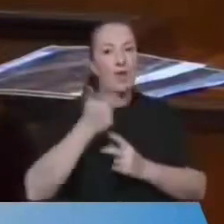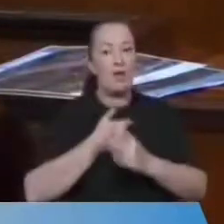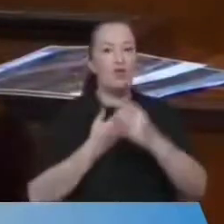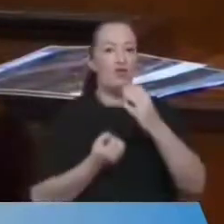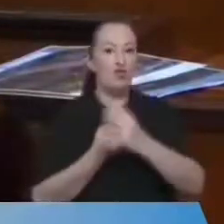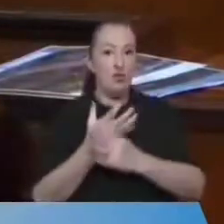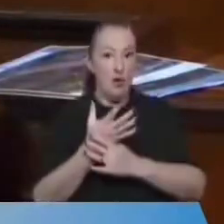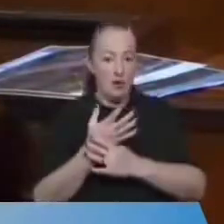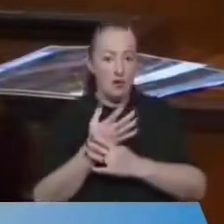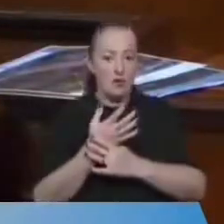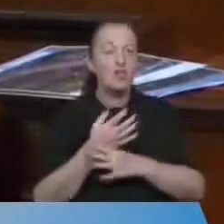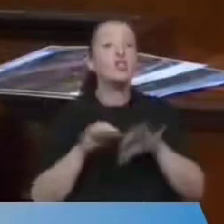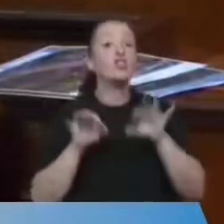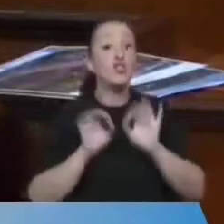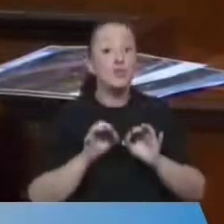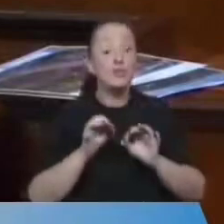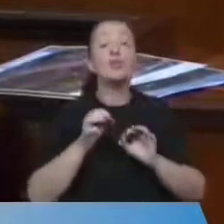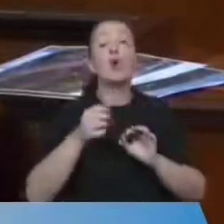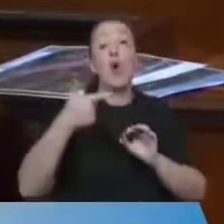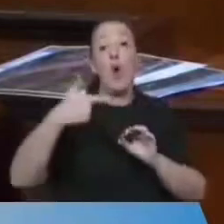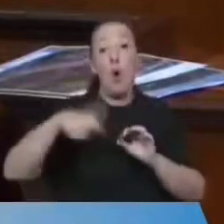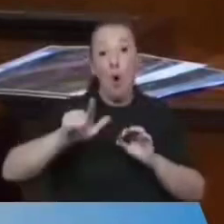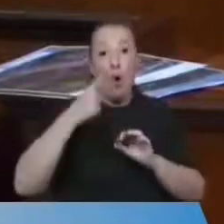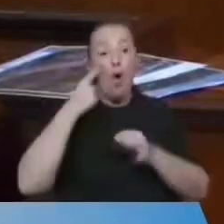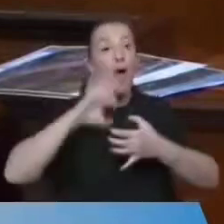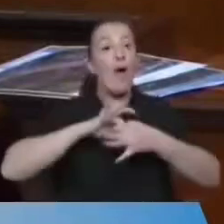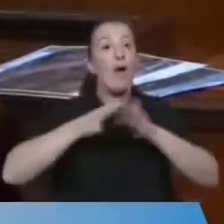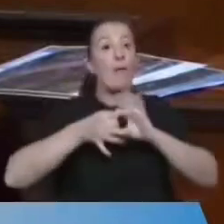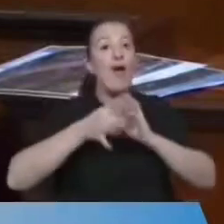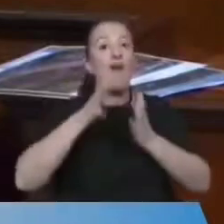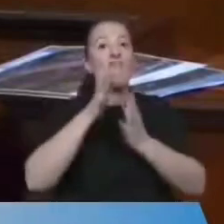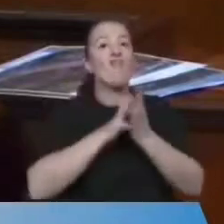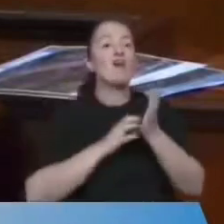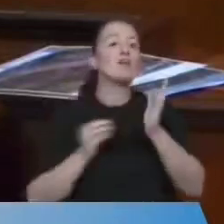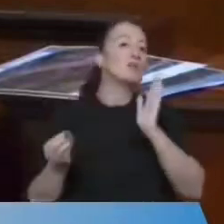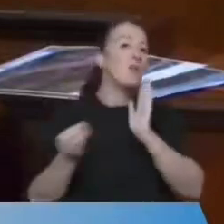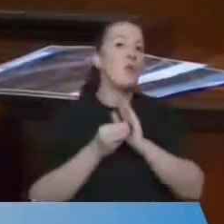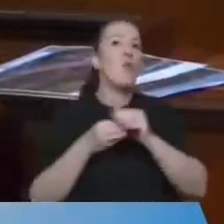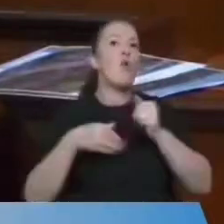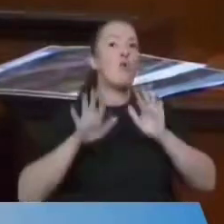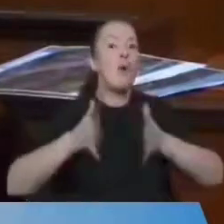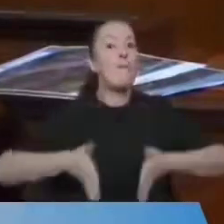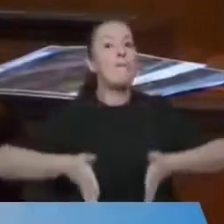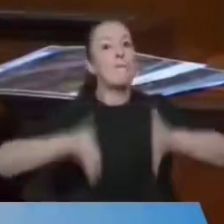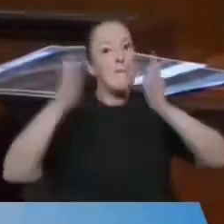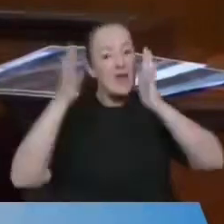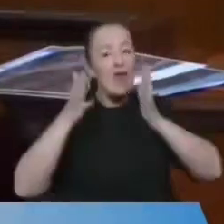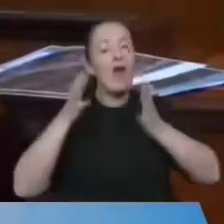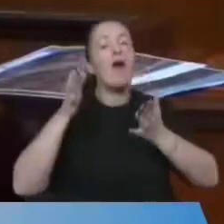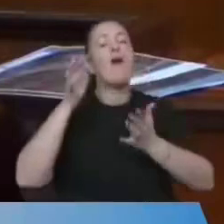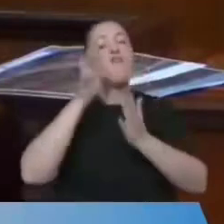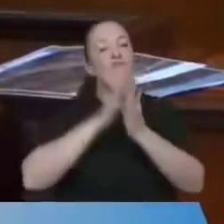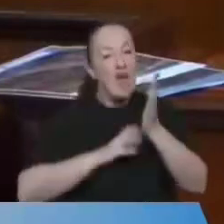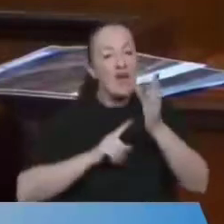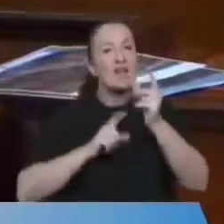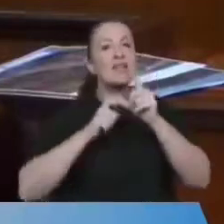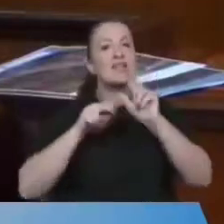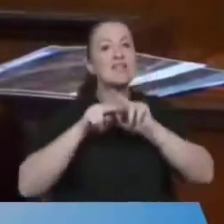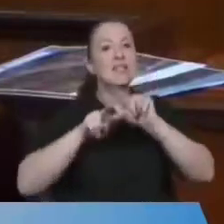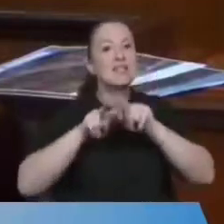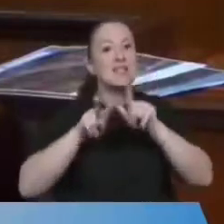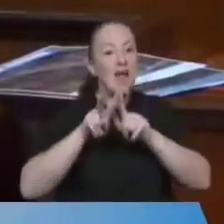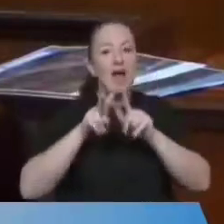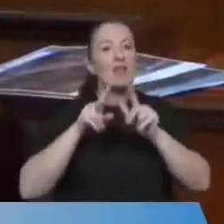sayesinde artık köylerde emlak vergisi alınmıyor. Bina vergisi, ruhsat vergisi, iskan vergisi